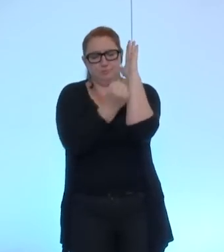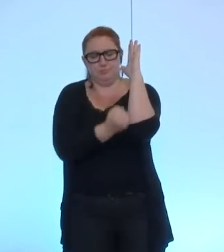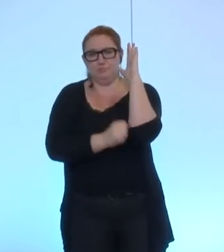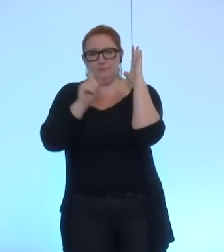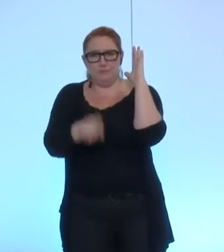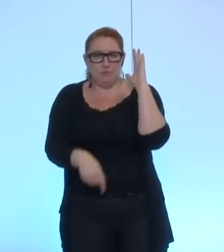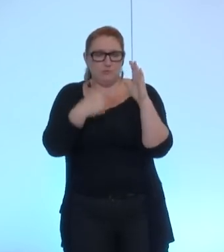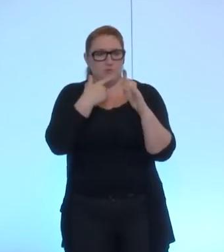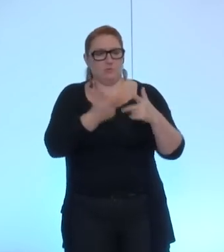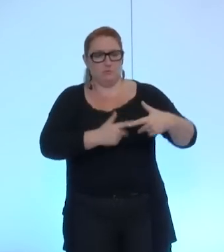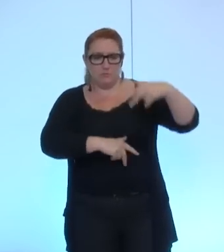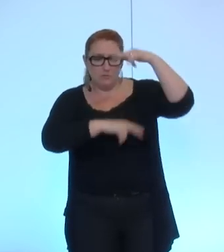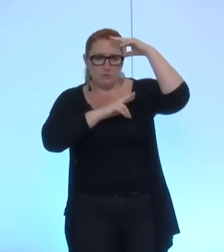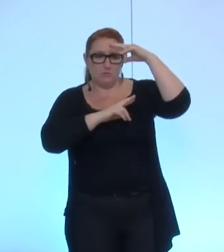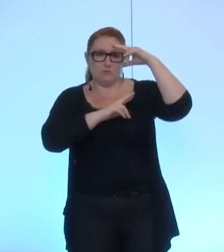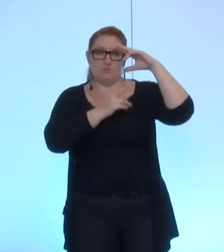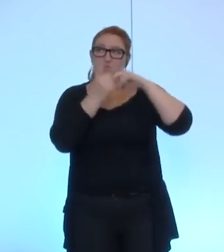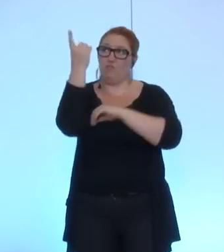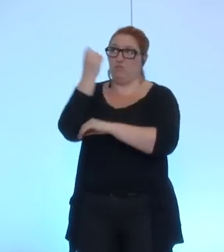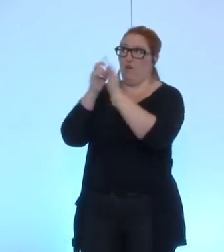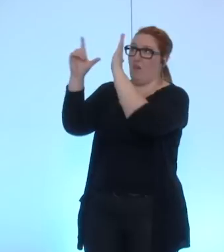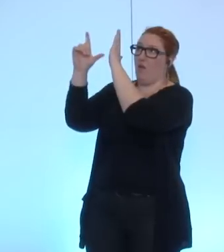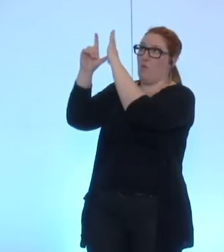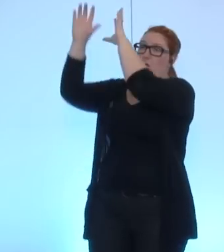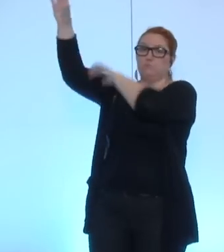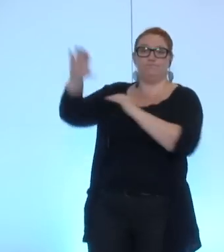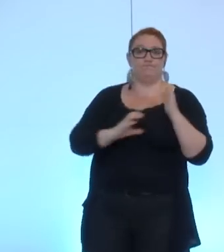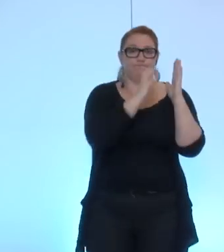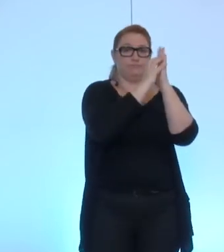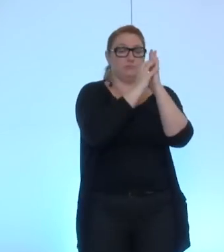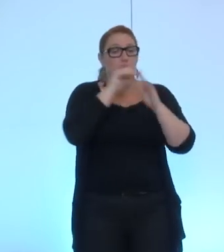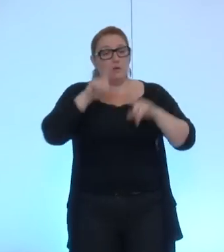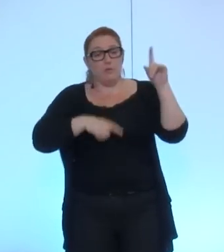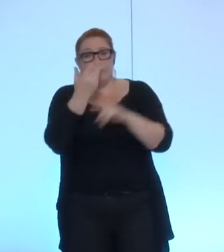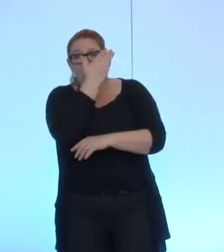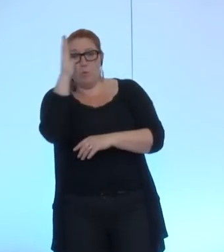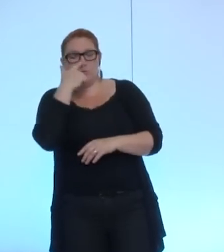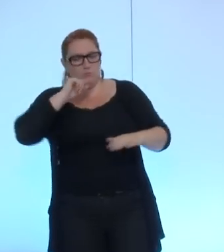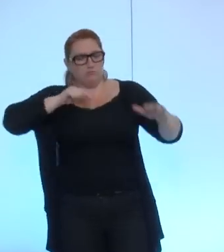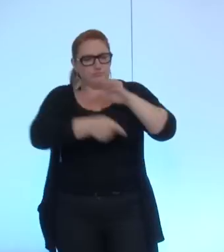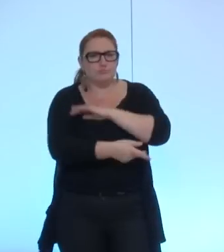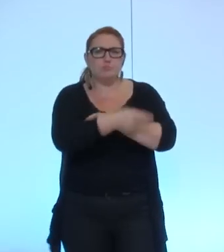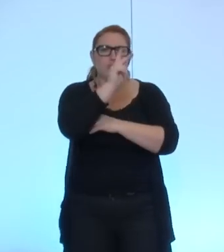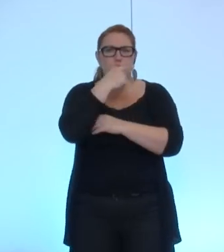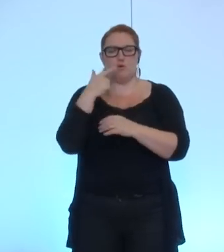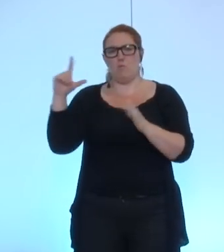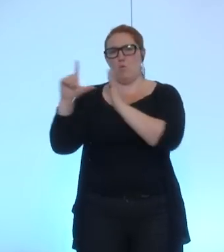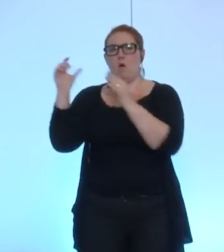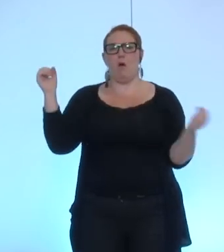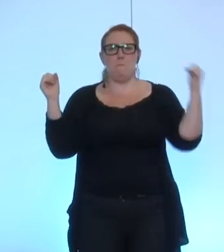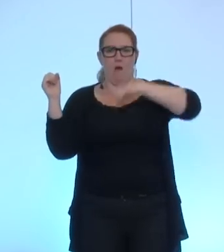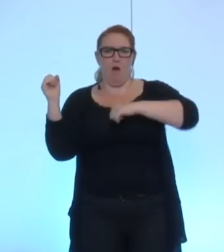du cadre de la loi, certaines où nous allons plus loin que le cadre de la loi, et j'imagine que ce travail